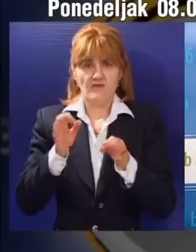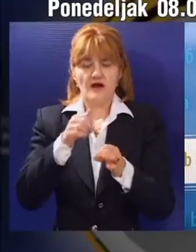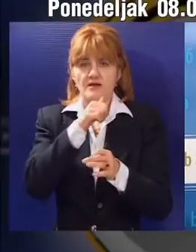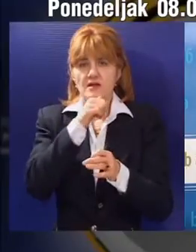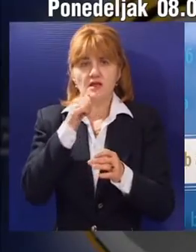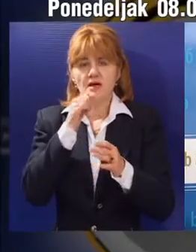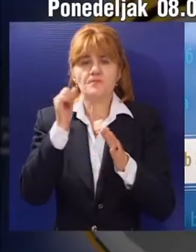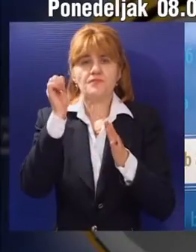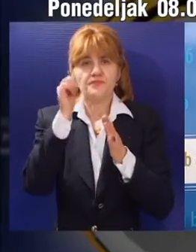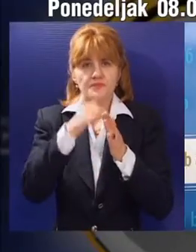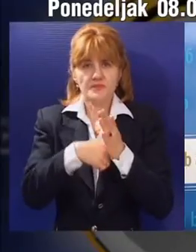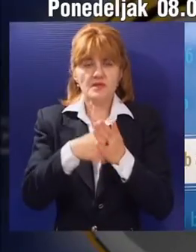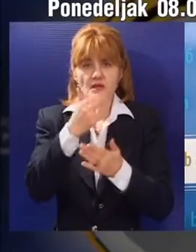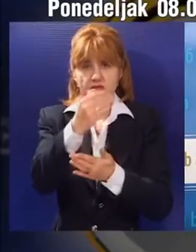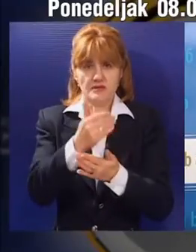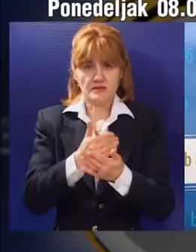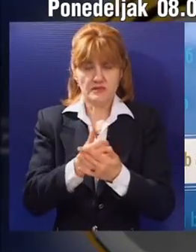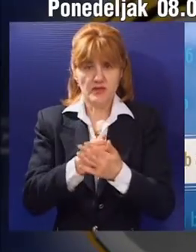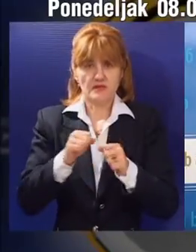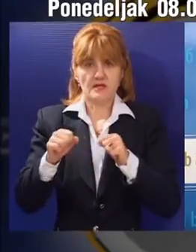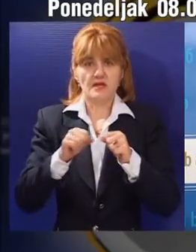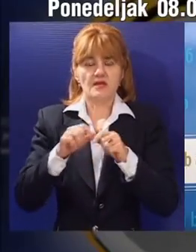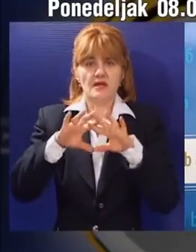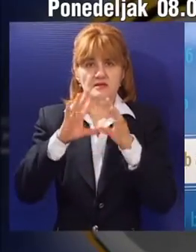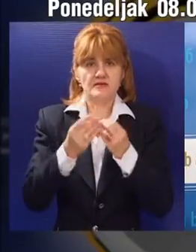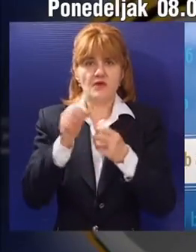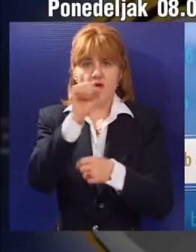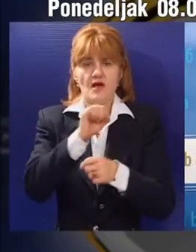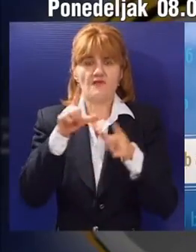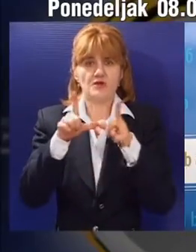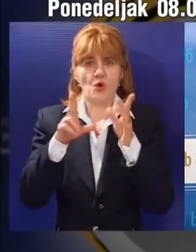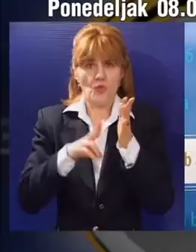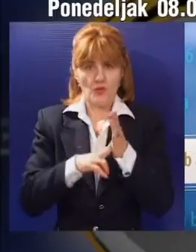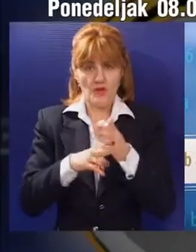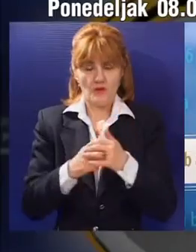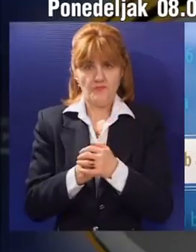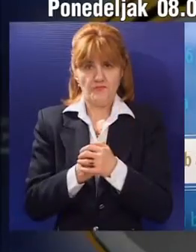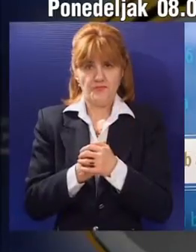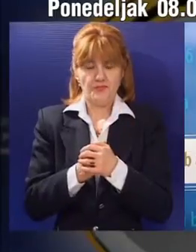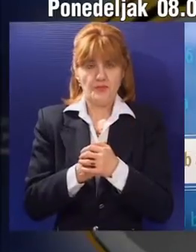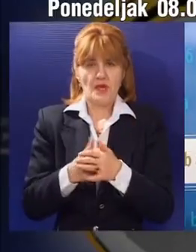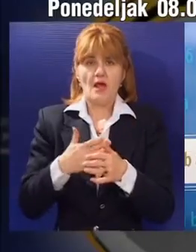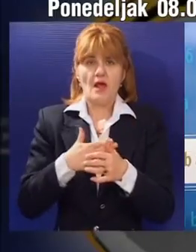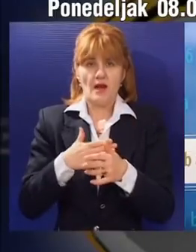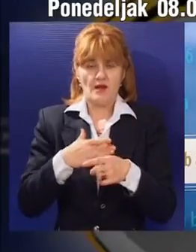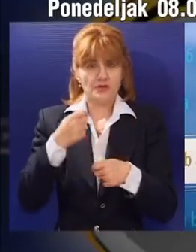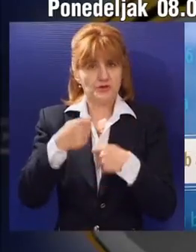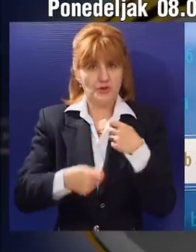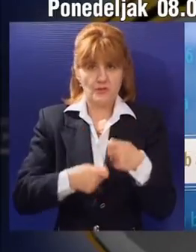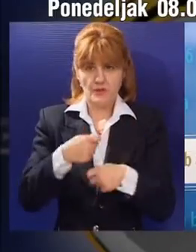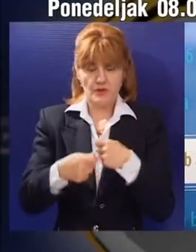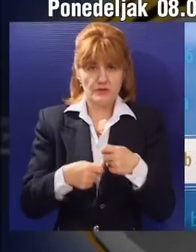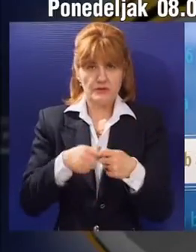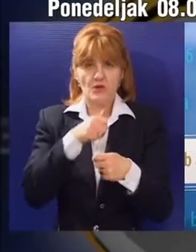najstrožijim kriterijima direktive Evropske unije. Što se našeg osnovnog zadatka